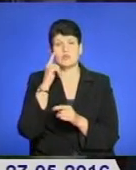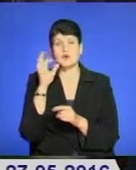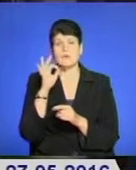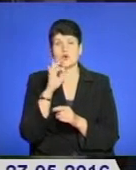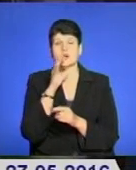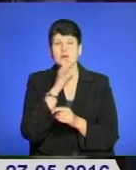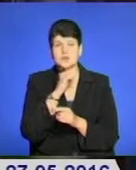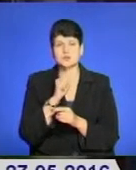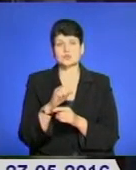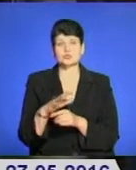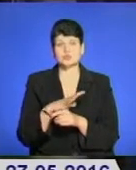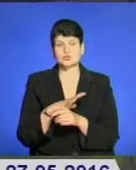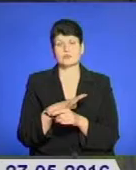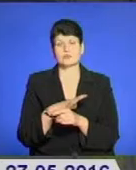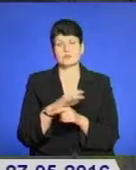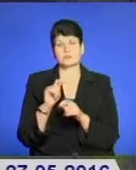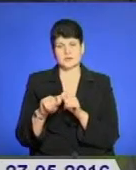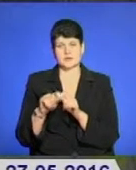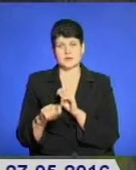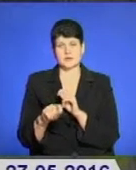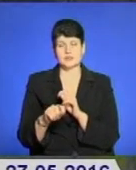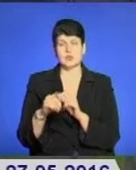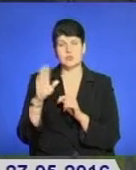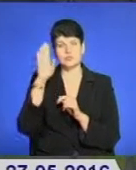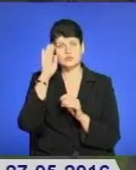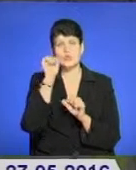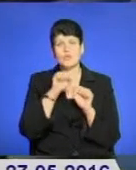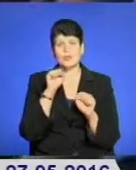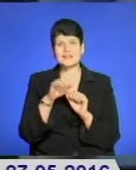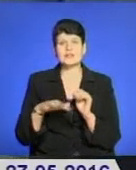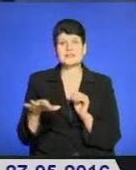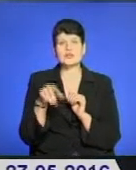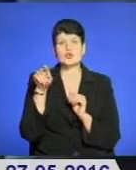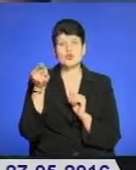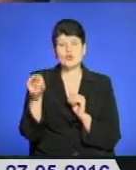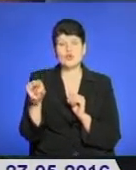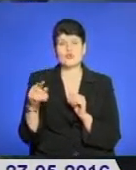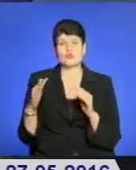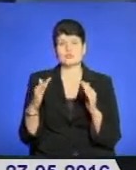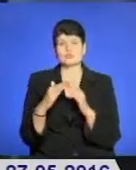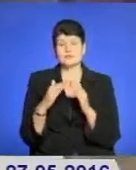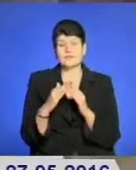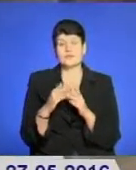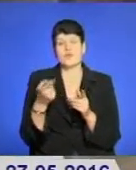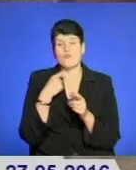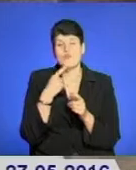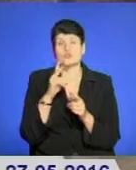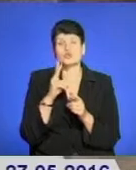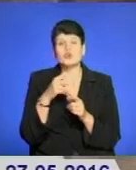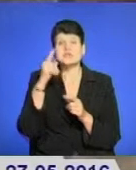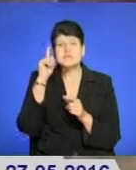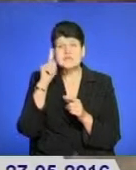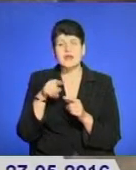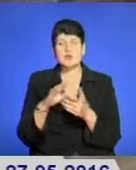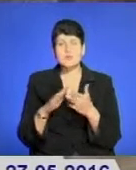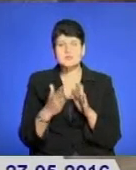вторину будемо розглядати і перевіляти. Чоловіка побили на території його нежилого обіця. Правоохоронці звертаються до всіх, кому відомі